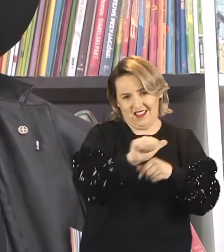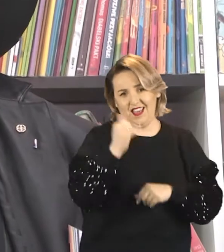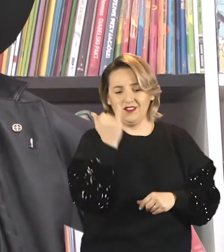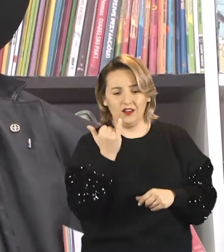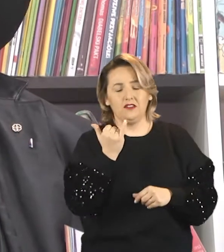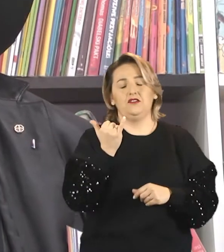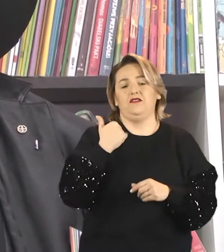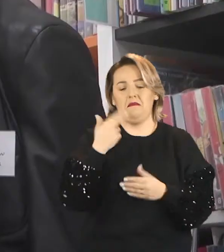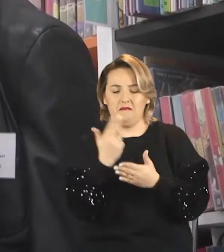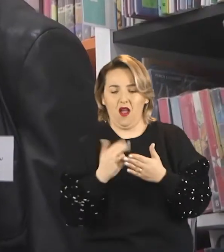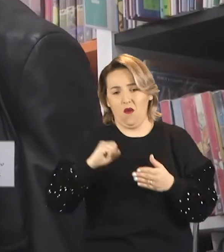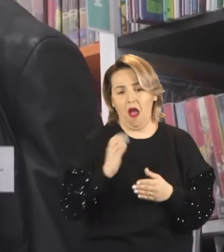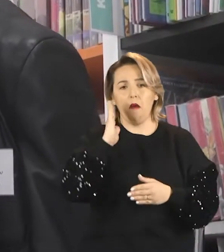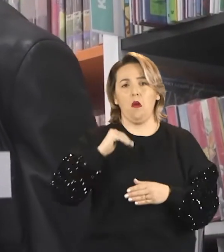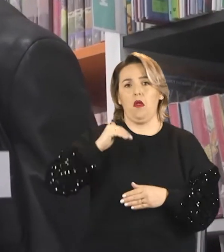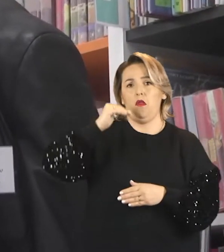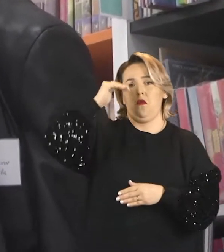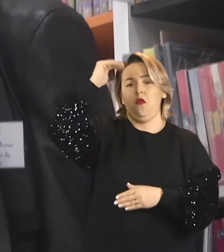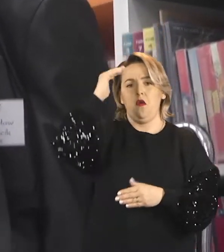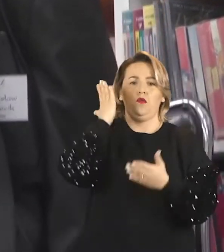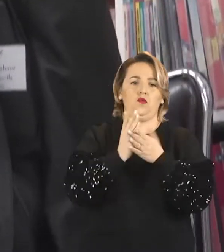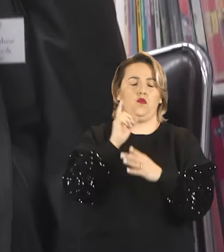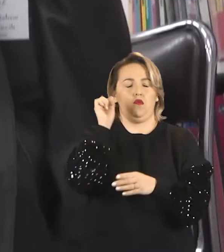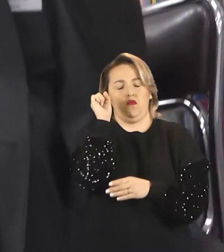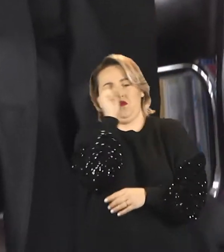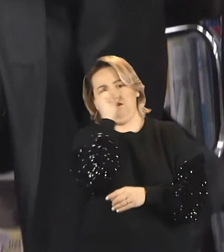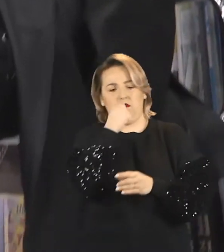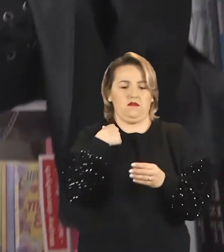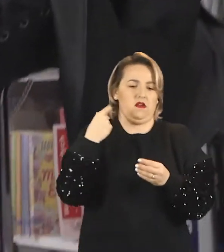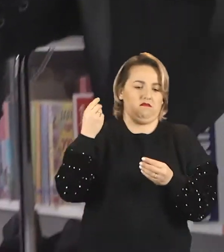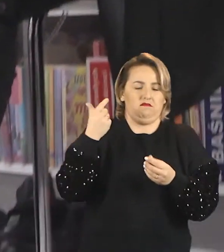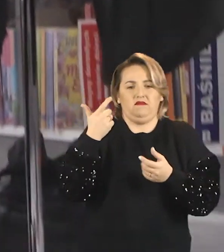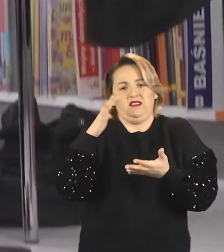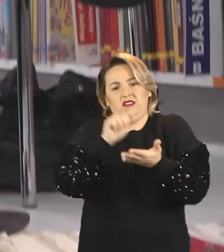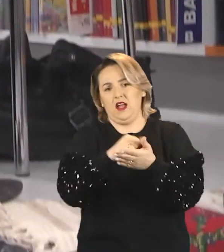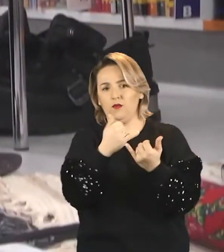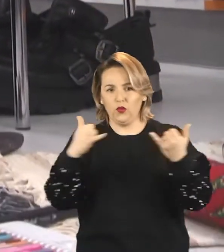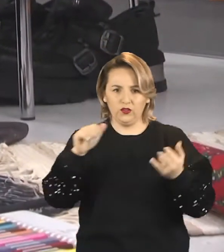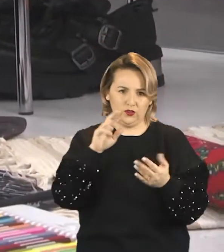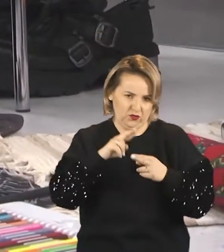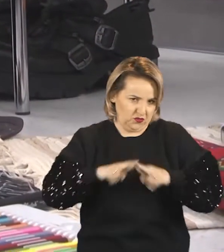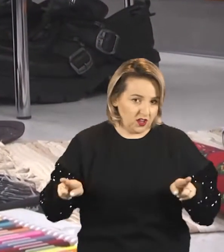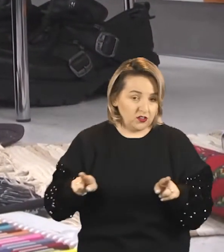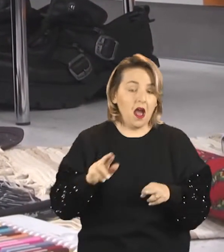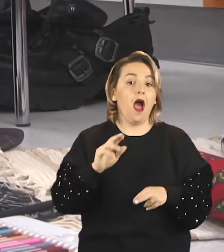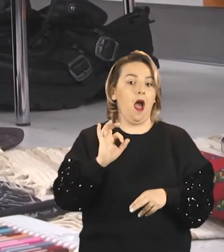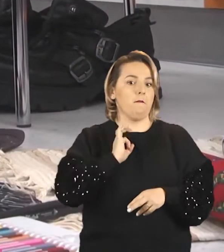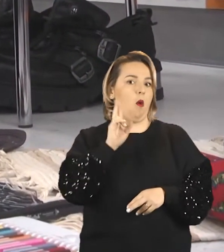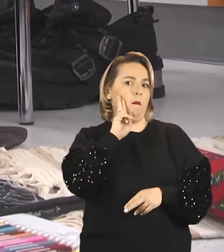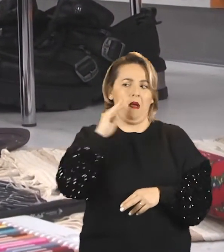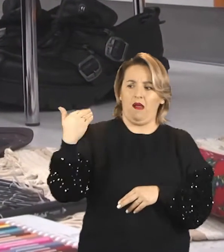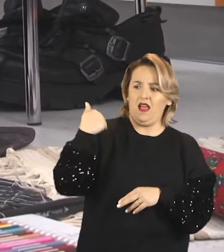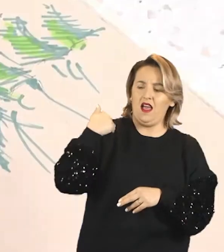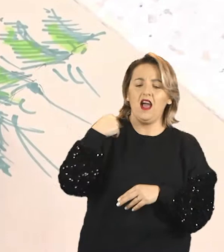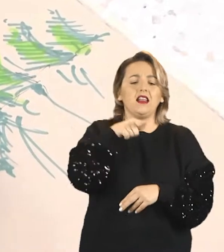się zajmujemy jakimiś głupotami niepotrzebnymi. I po prostu rysowałem jak wszyscy, a później mama mówi, no kim ty możesz